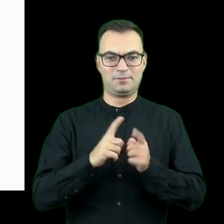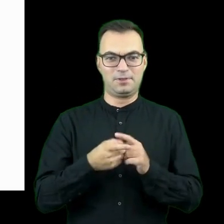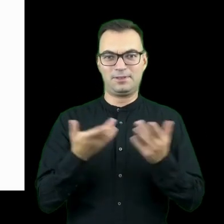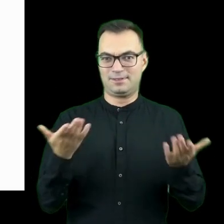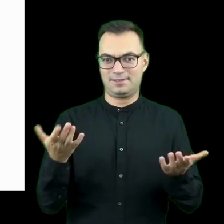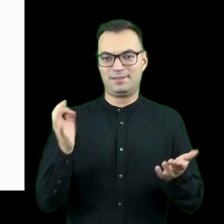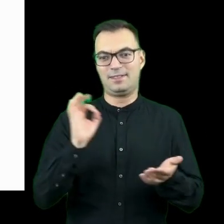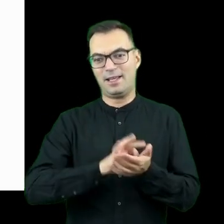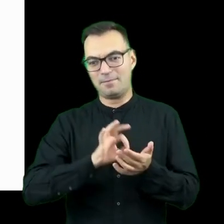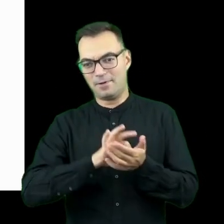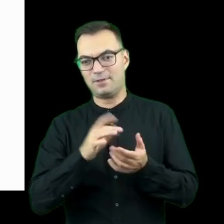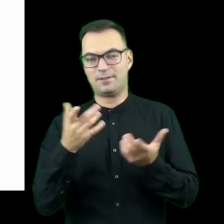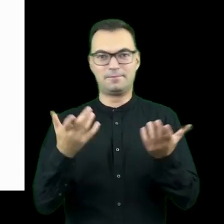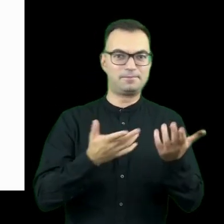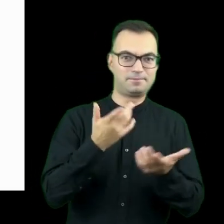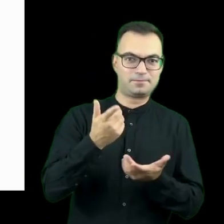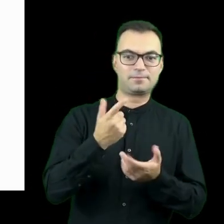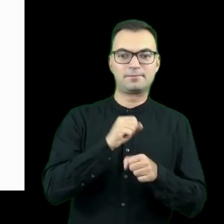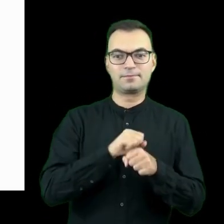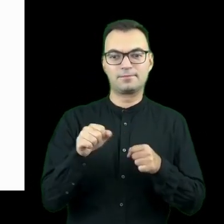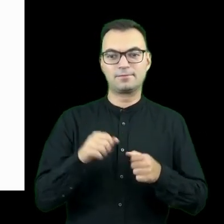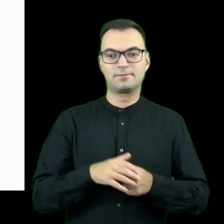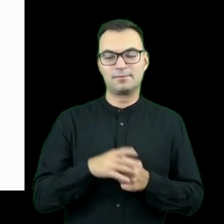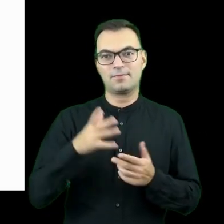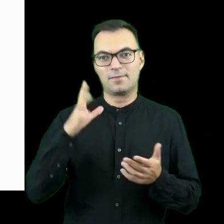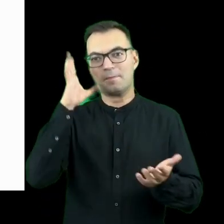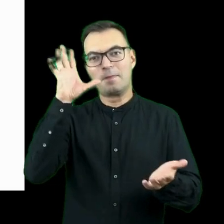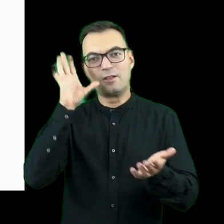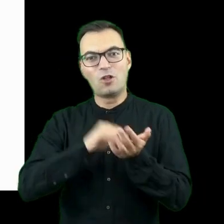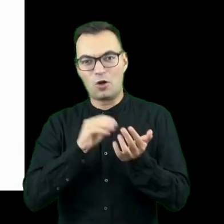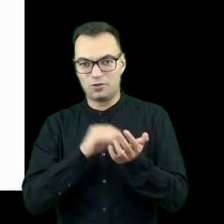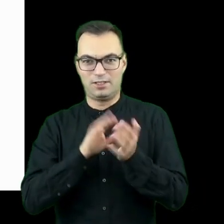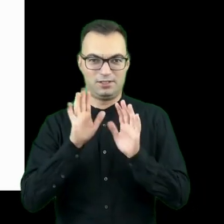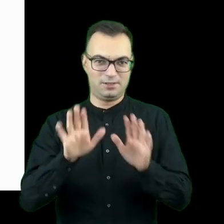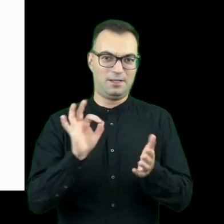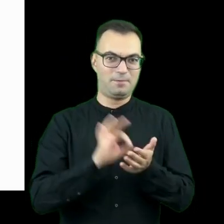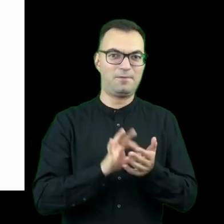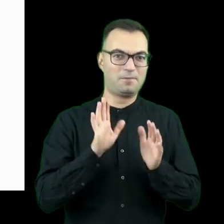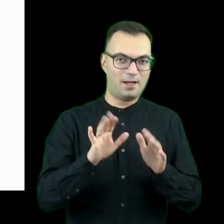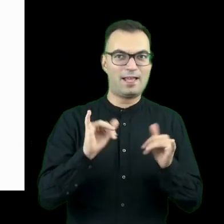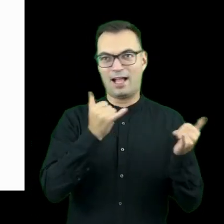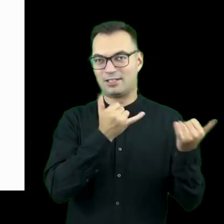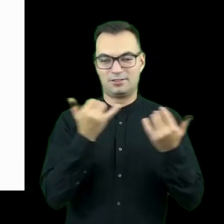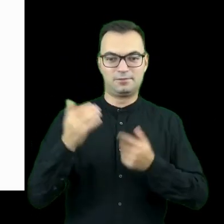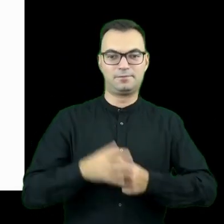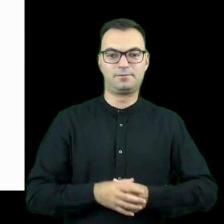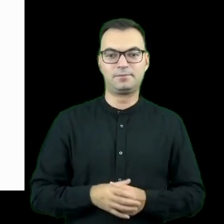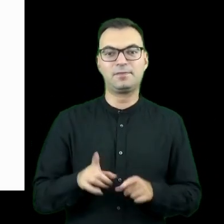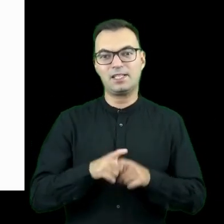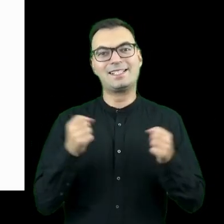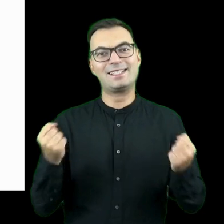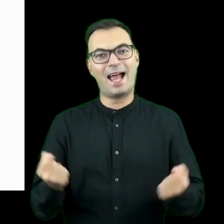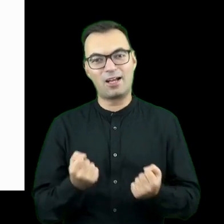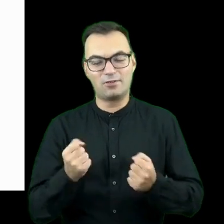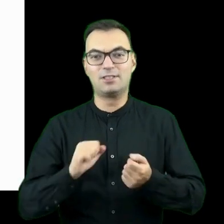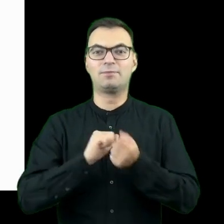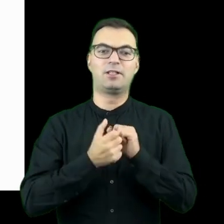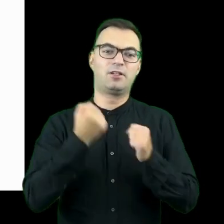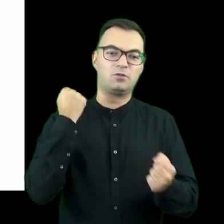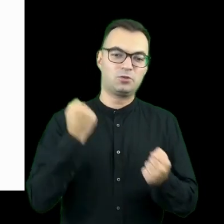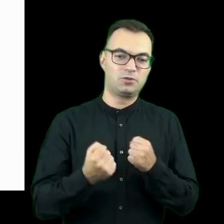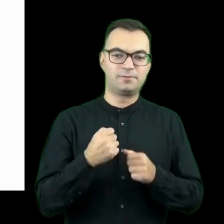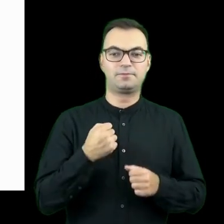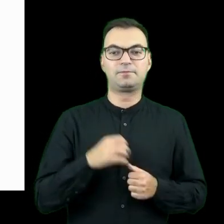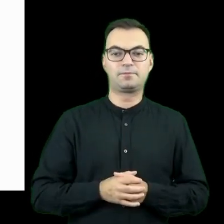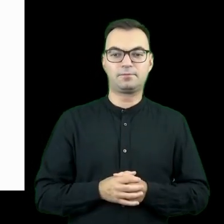jesteście w jakiś sposób taką zmianę w jakimkolwiek zakresie gospodarczym, społecznym zaangażowani. Zmiana jest trudna, zmiana jest po prostu